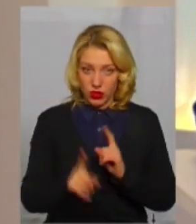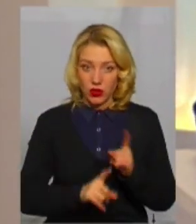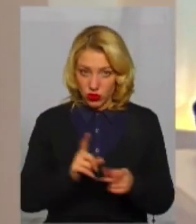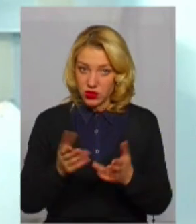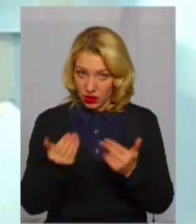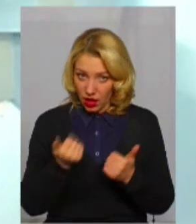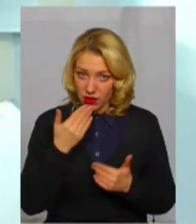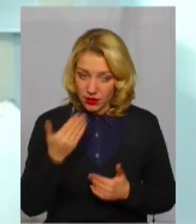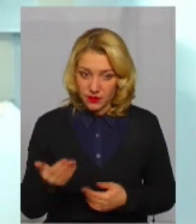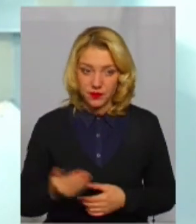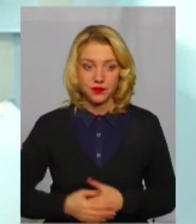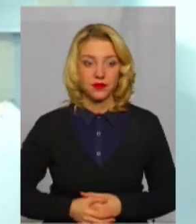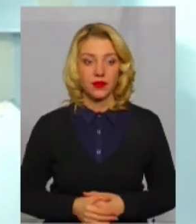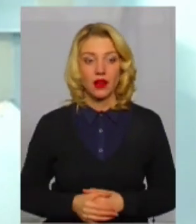так?